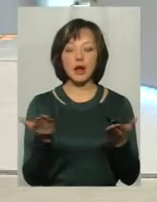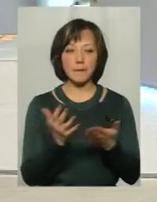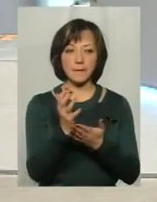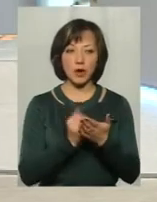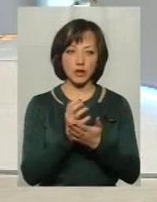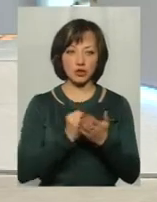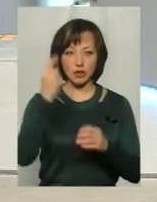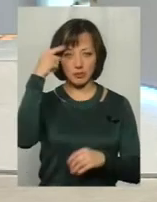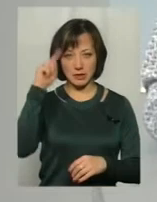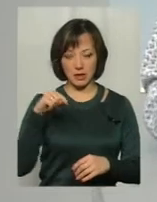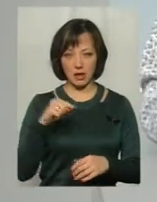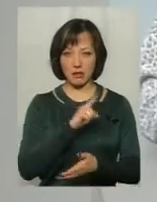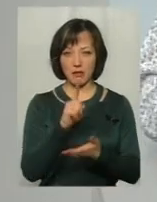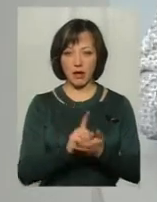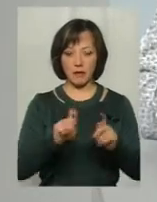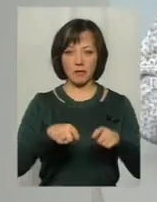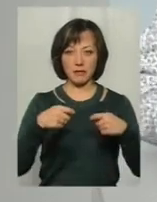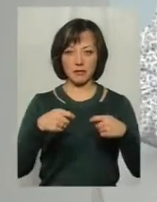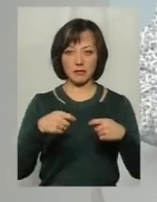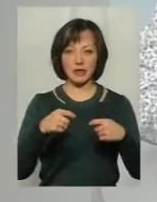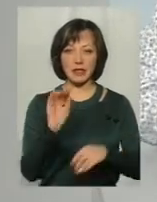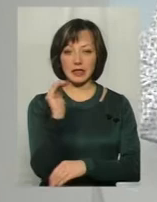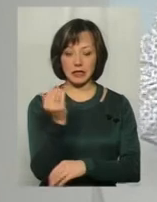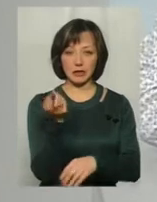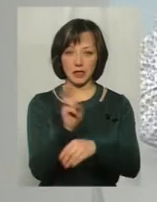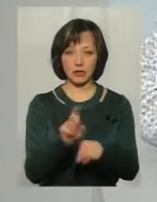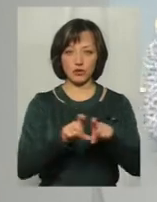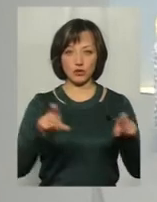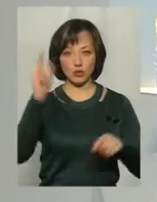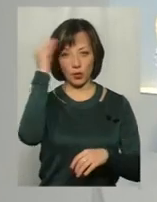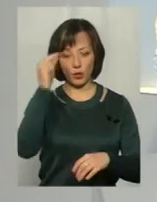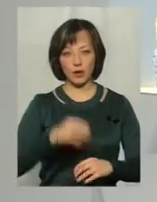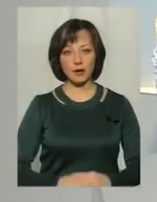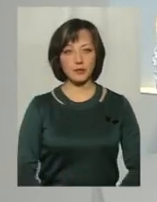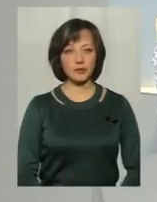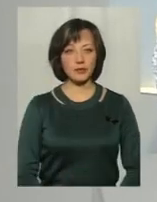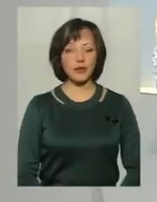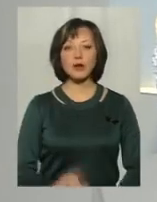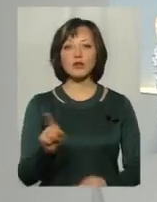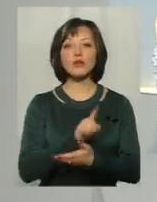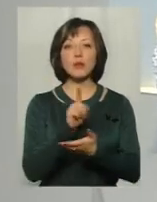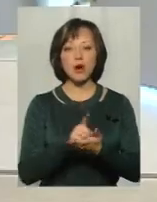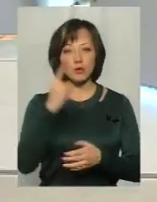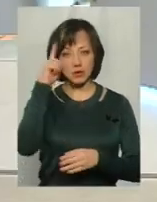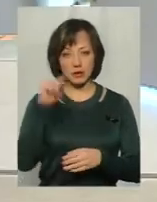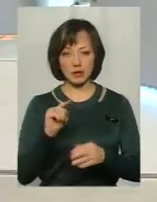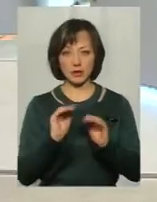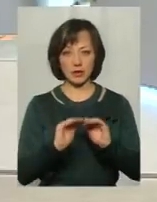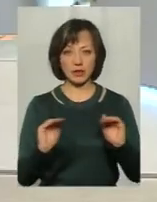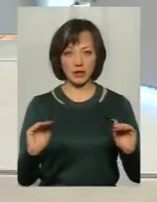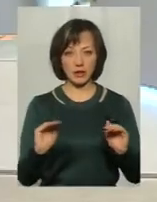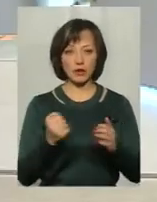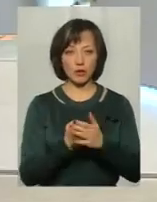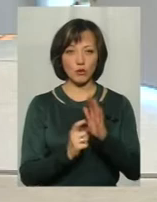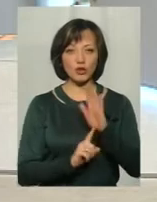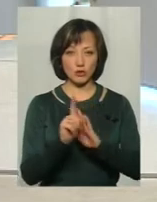багажем мають передавати батьки дітей до школи? Що вони мають вміти? Ви маєте на увазі